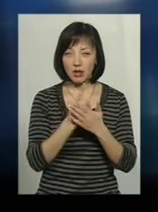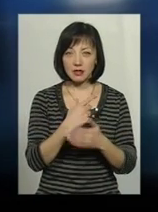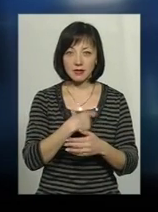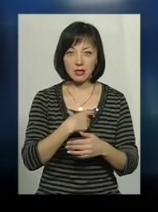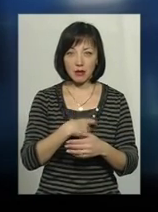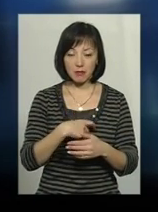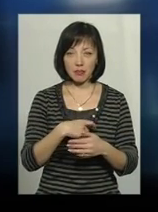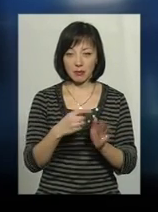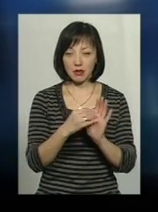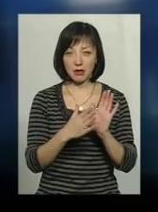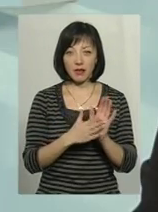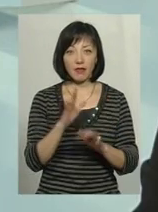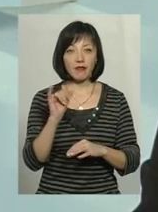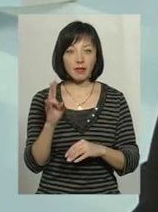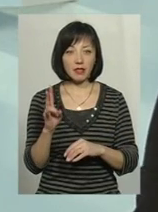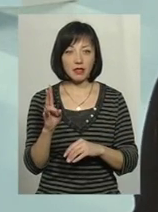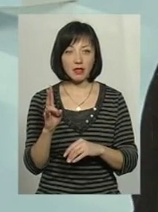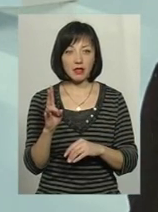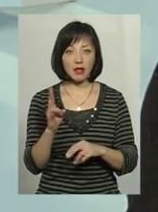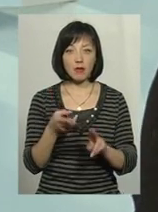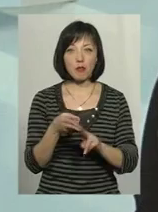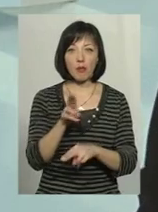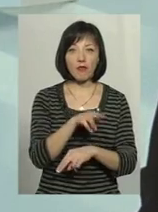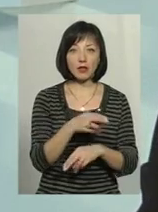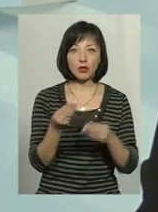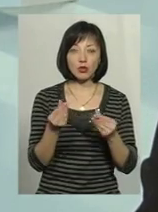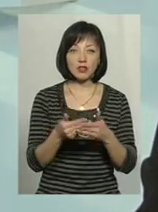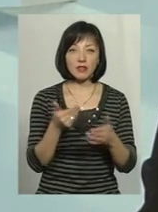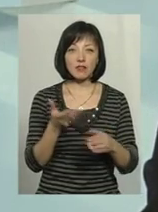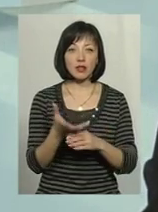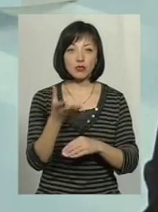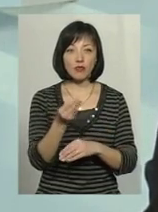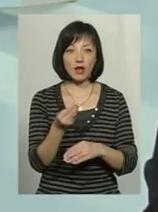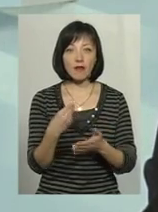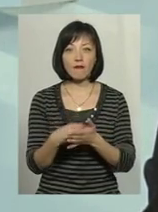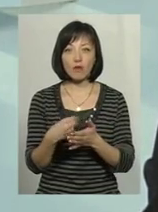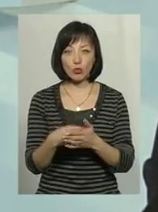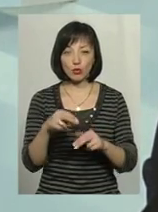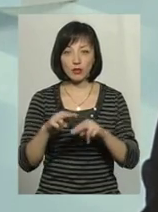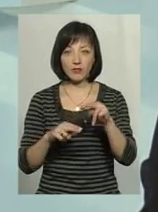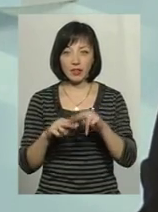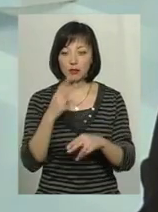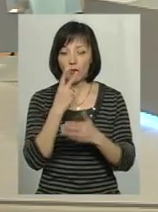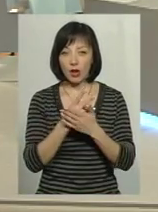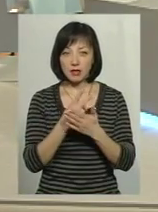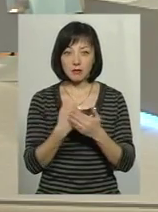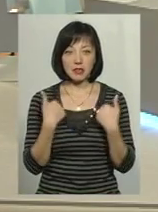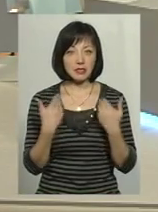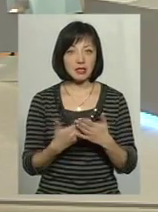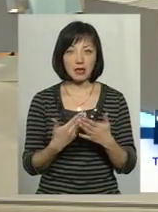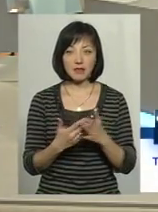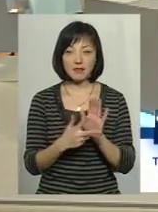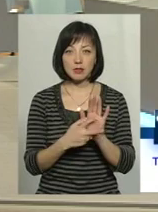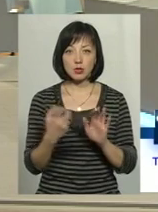на балансі. Тому що він повернення коштів від фінансування фонду будівництва показав, мені здається,